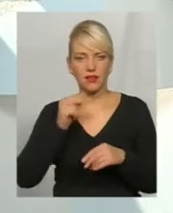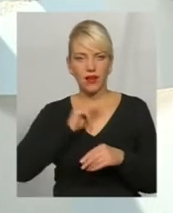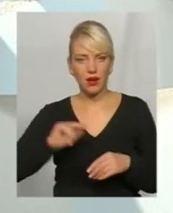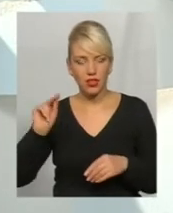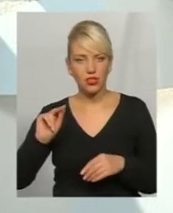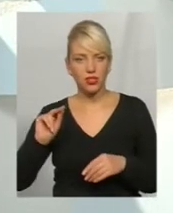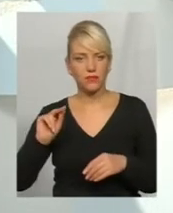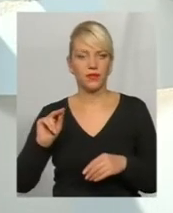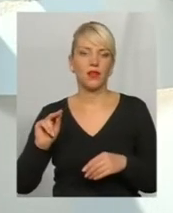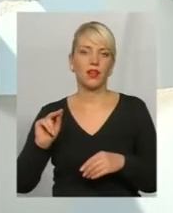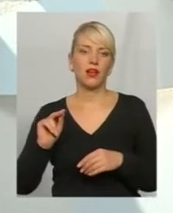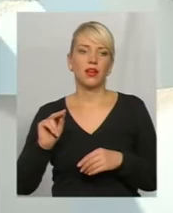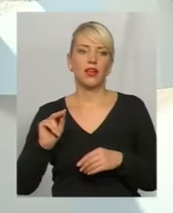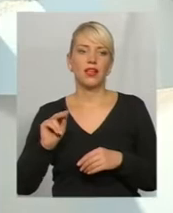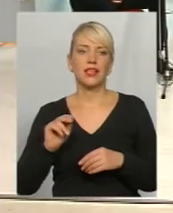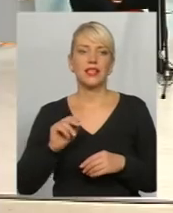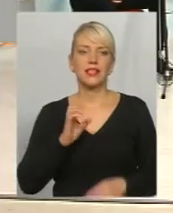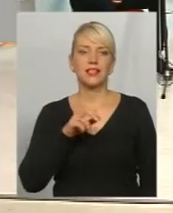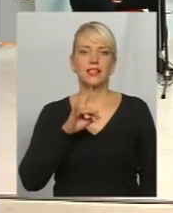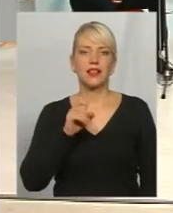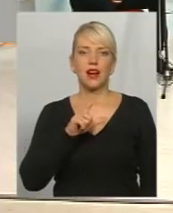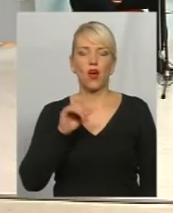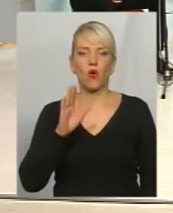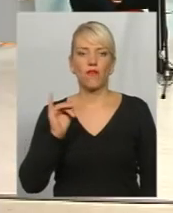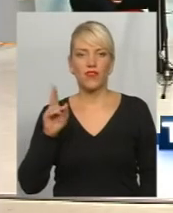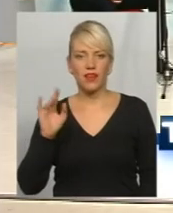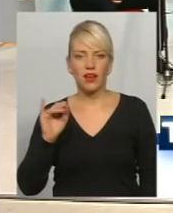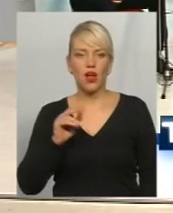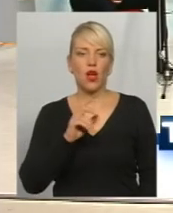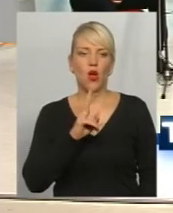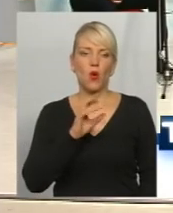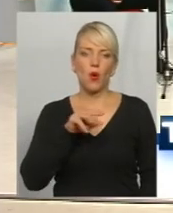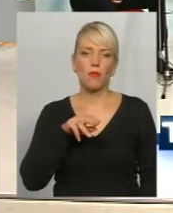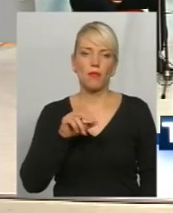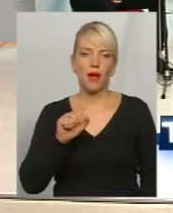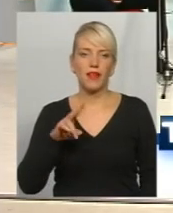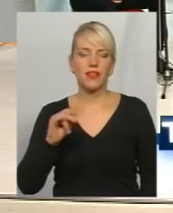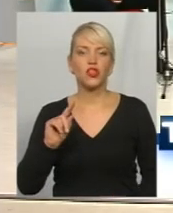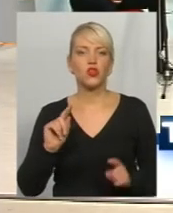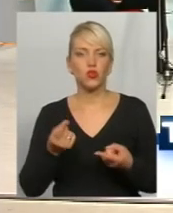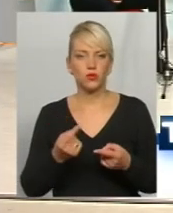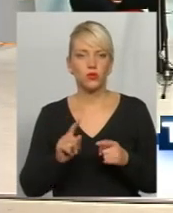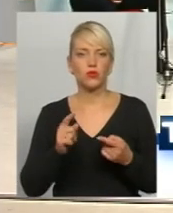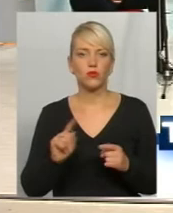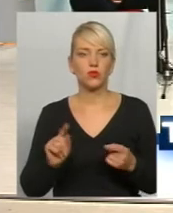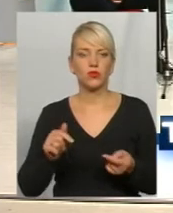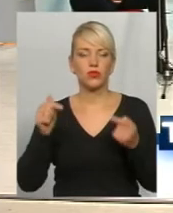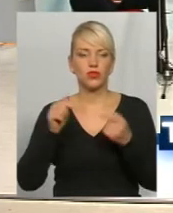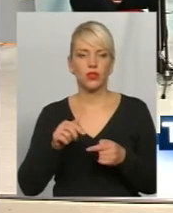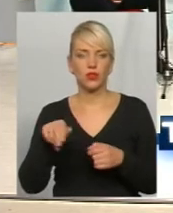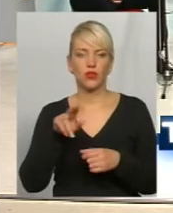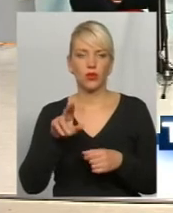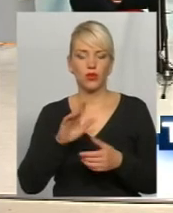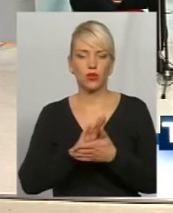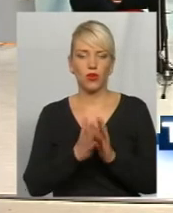страхові компанії. Чому? Скажу. Ну, по-перше, згідно до договору